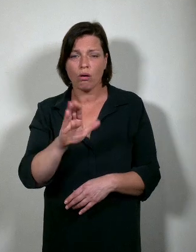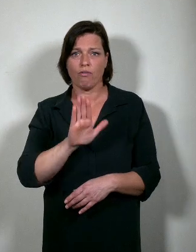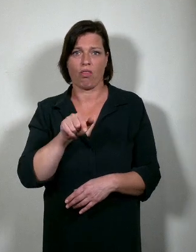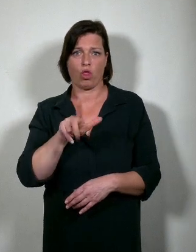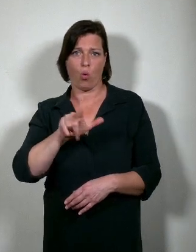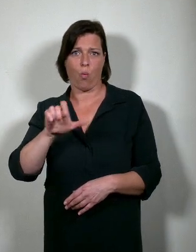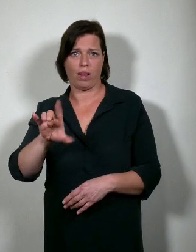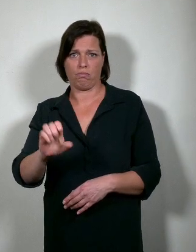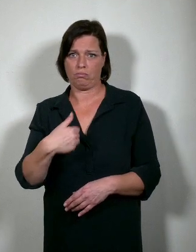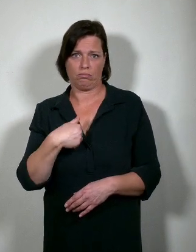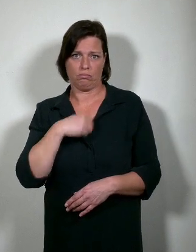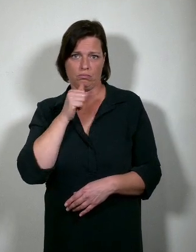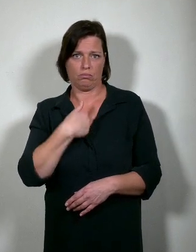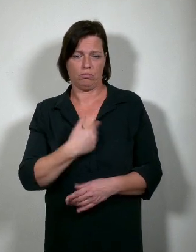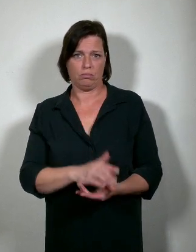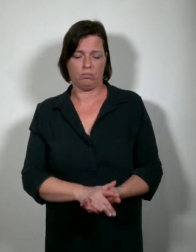Dat ben ik niet.